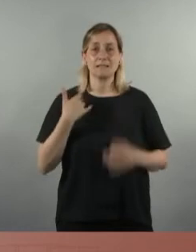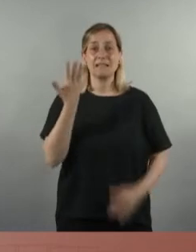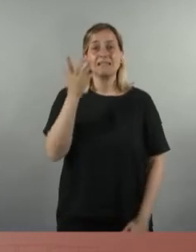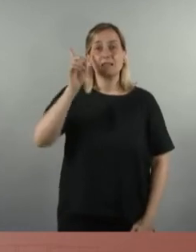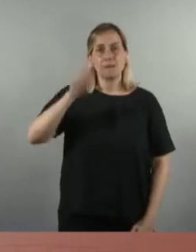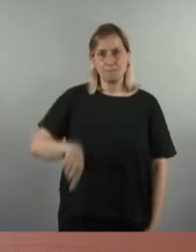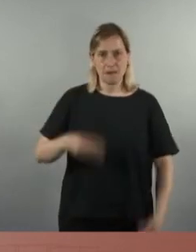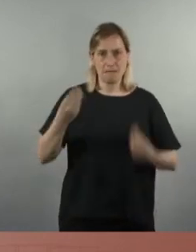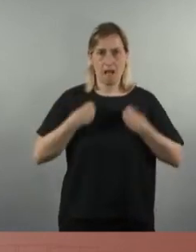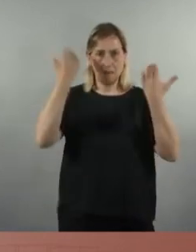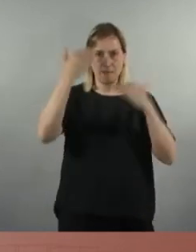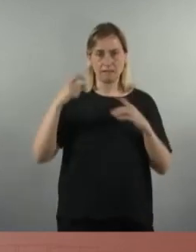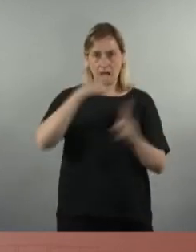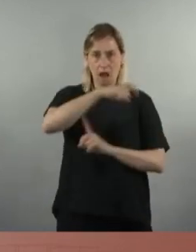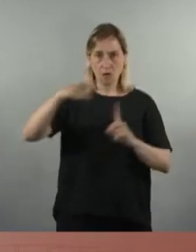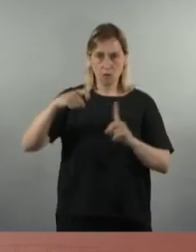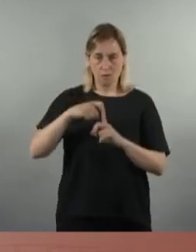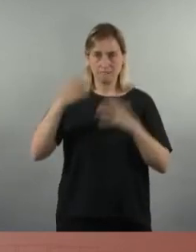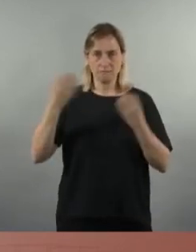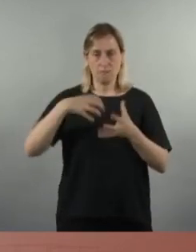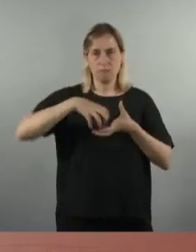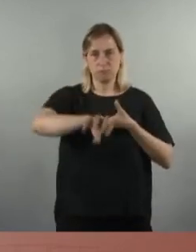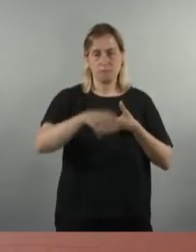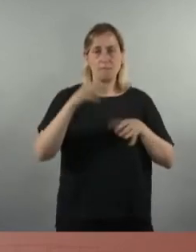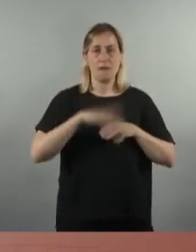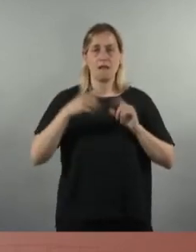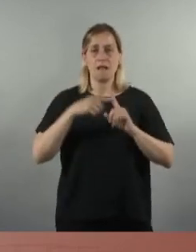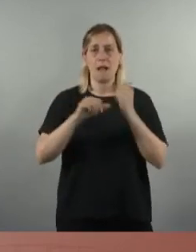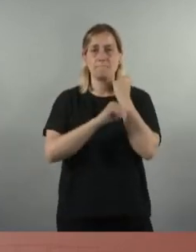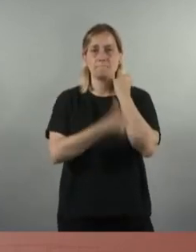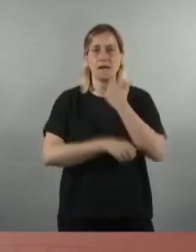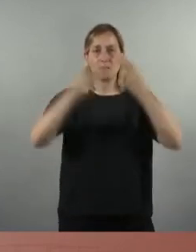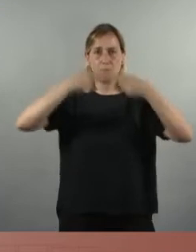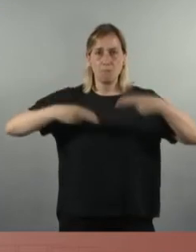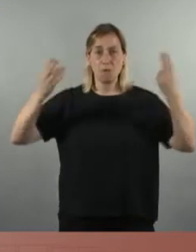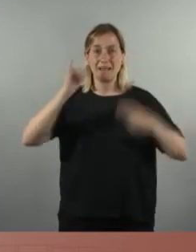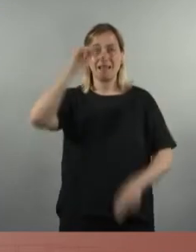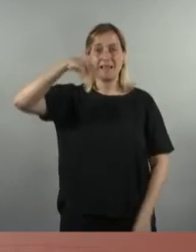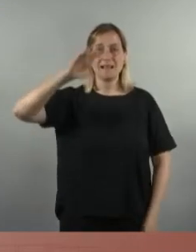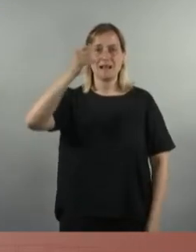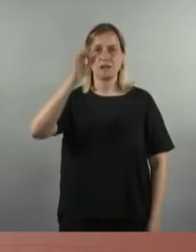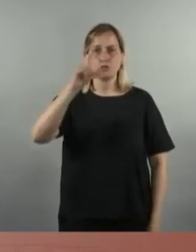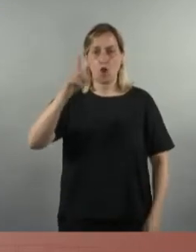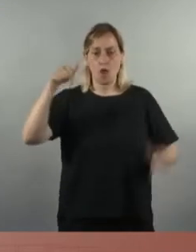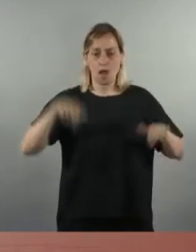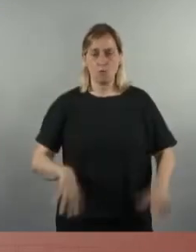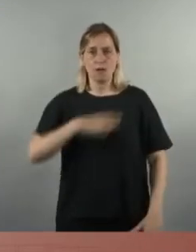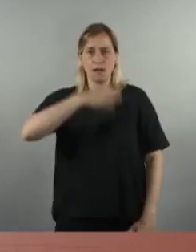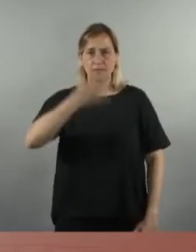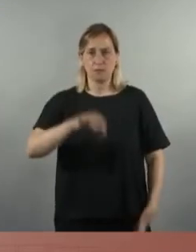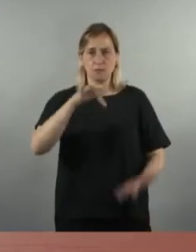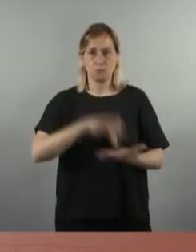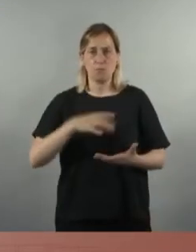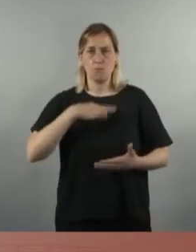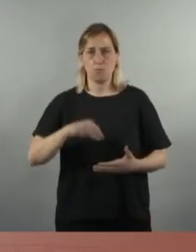habitatges anuals a posar en el parc públic. Tinguem en compte que avui l'Incasol té capacitat de procurar